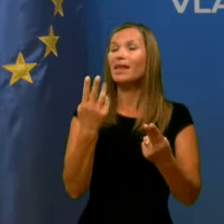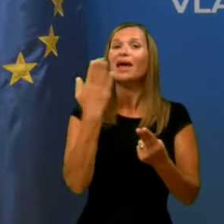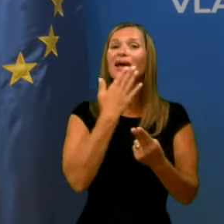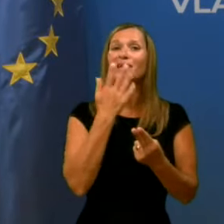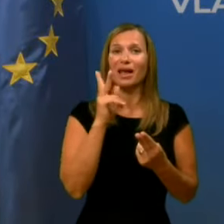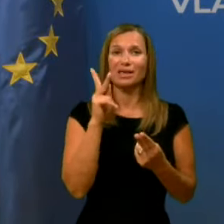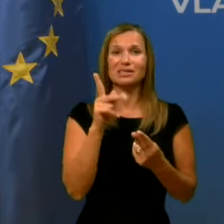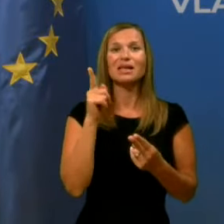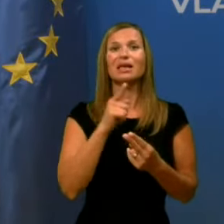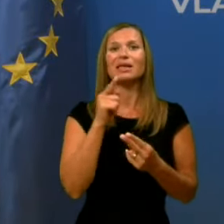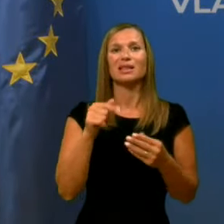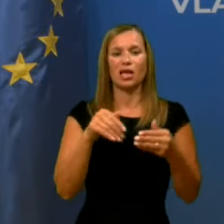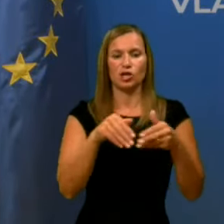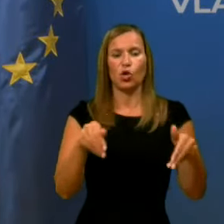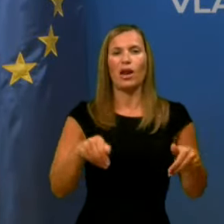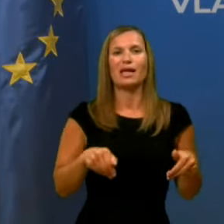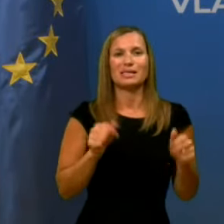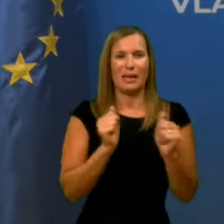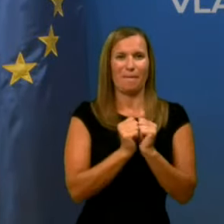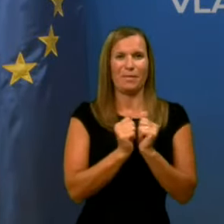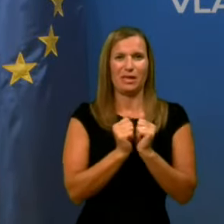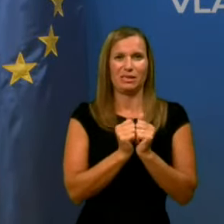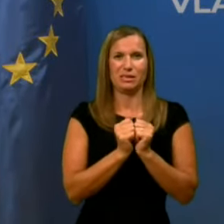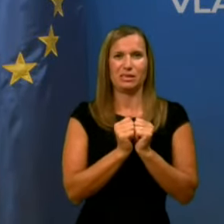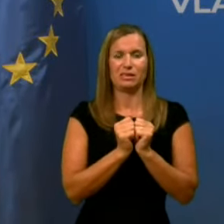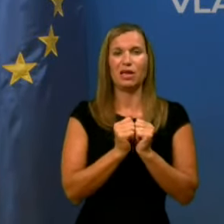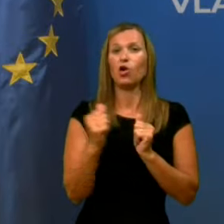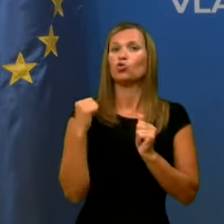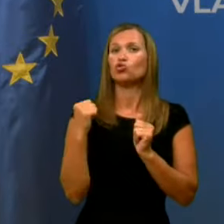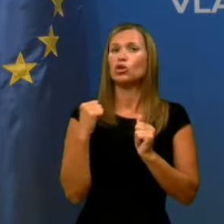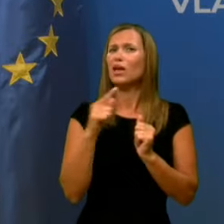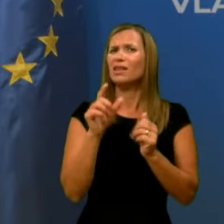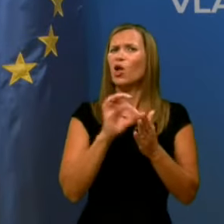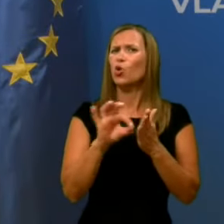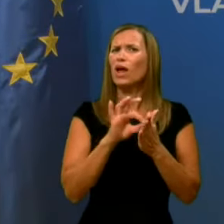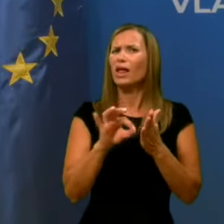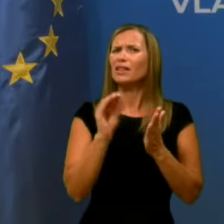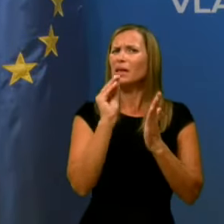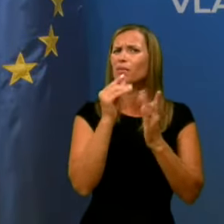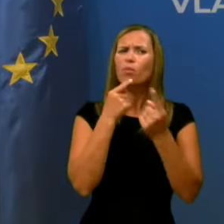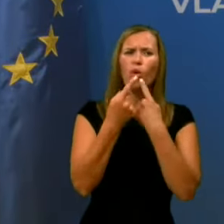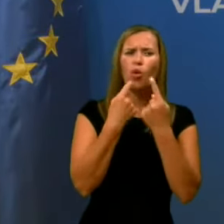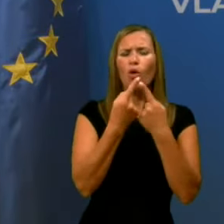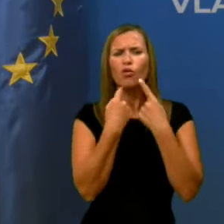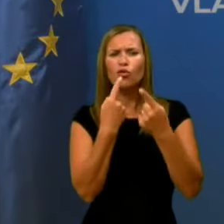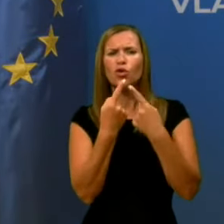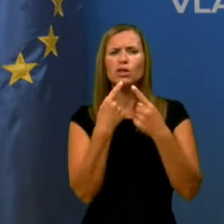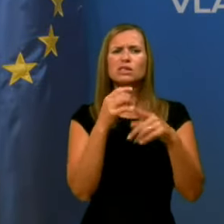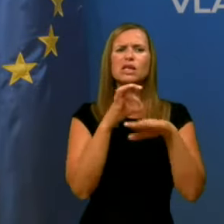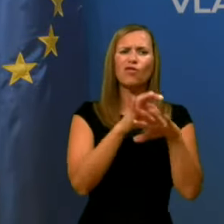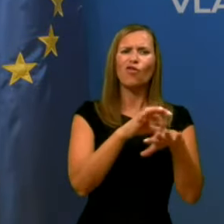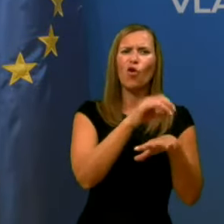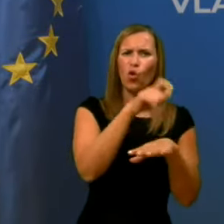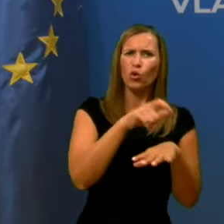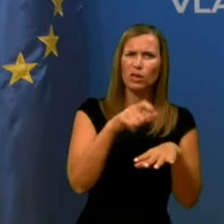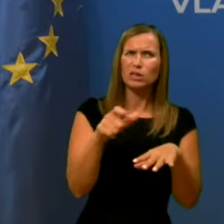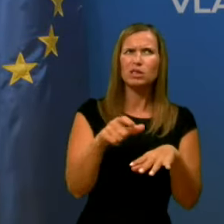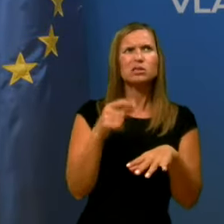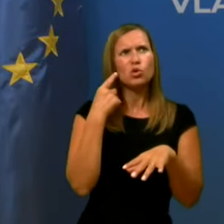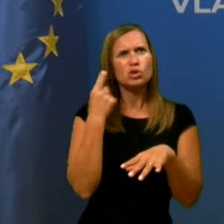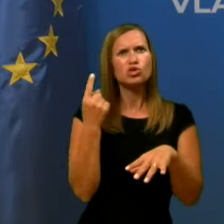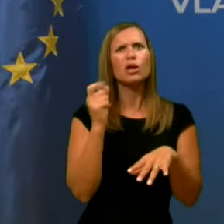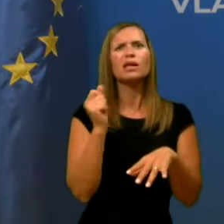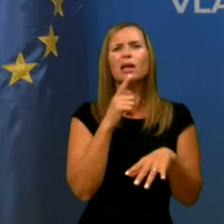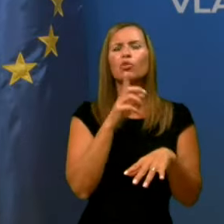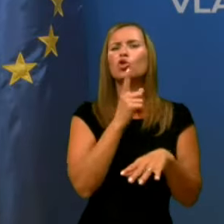in izolacije mesta. Včeri v bistvu v nekih neuradnih pogovorih z določenimi vodi določenih institucij je prišlo, da se